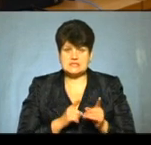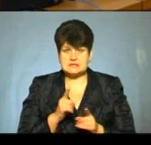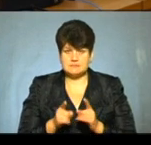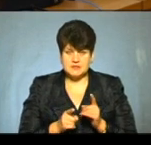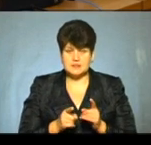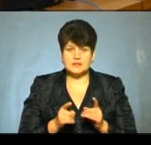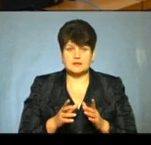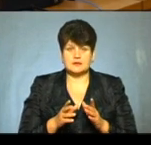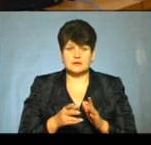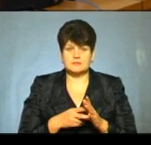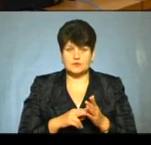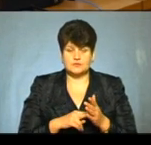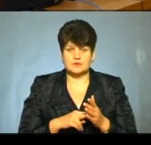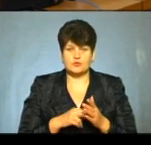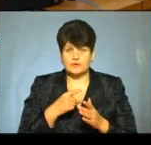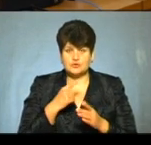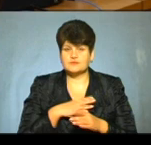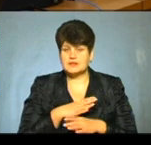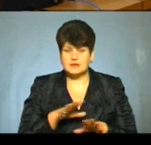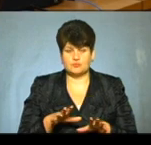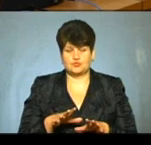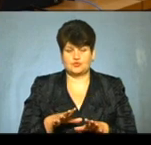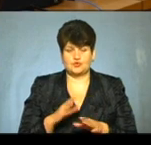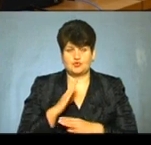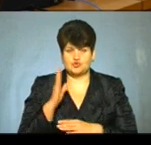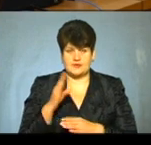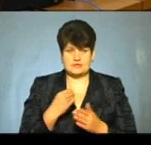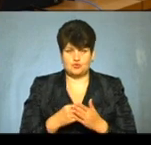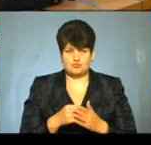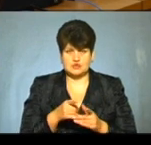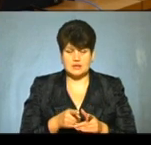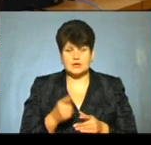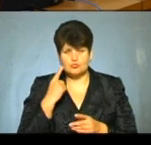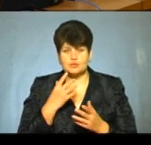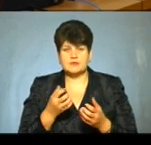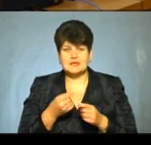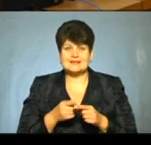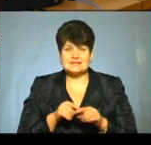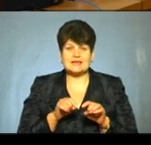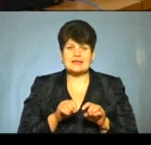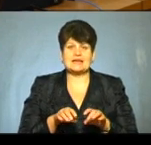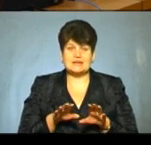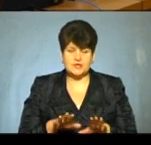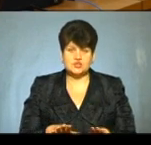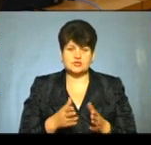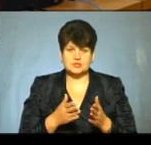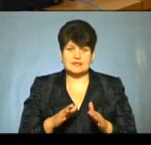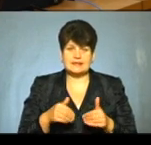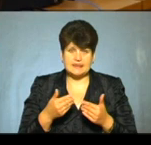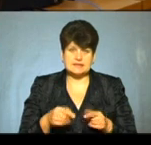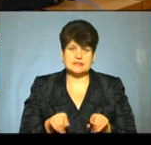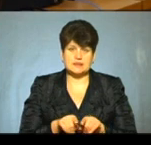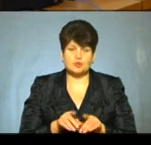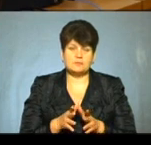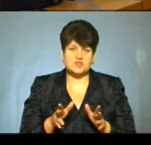про бюджет і гарантували, що не буде цей бюджет голосував, якщо такі зміни не будуть внесені. Я думаю, що при анізації рішення, також усилка це депутатам, дасть